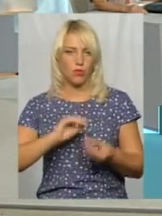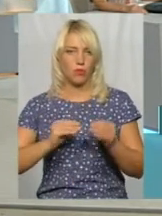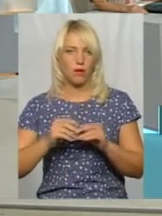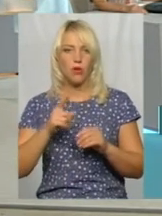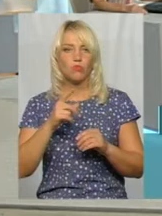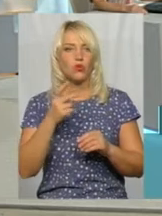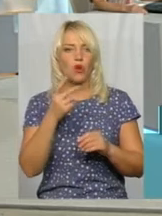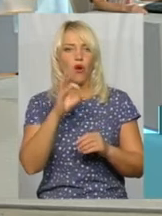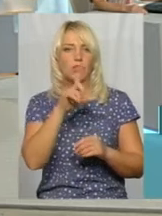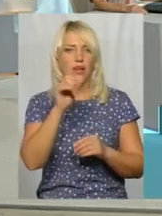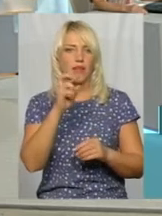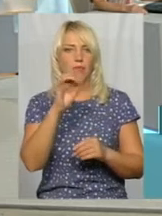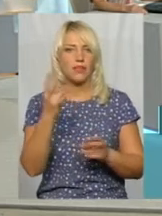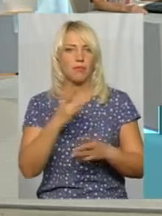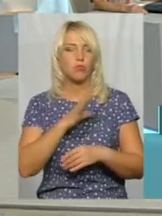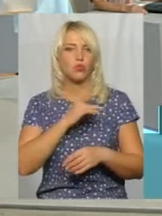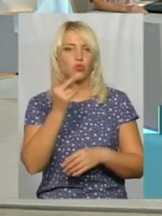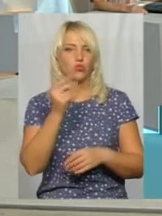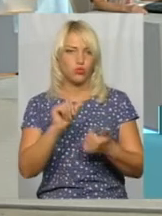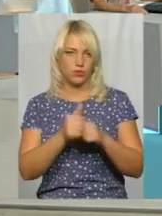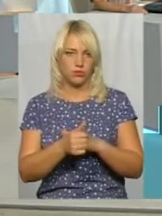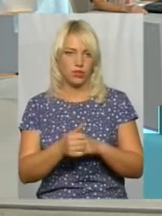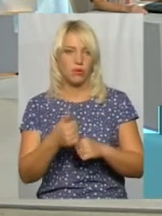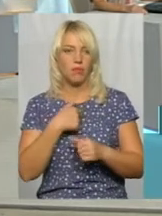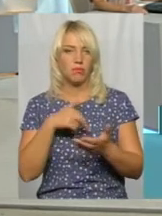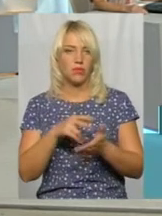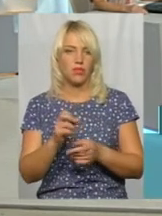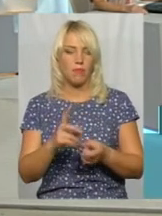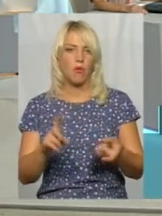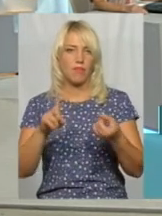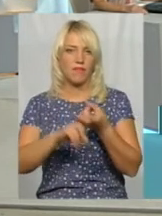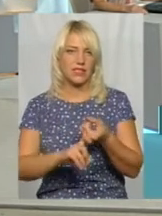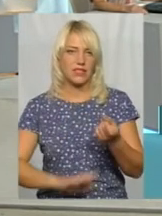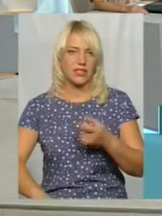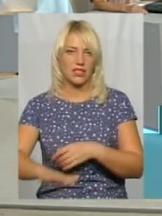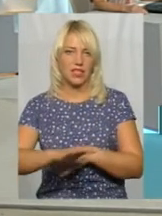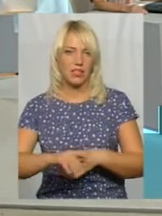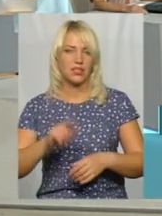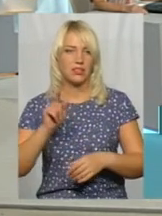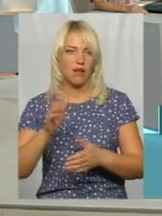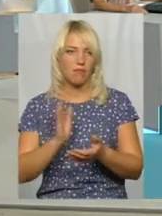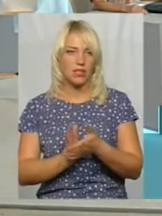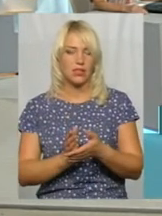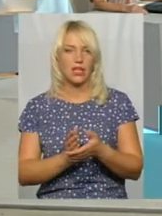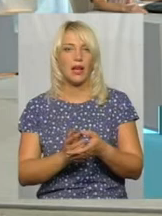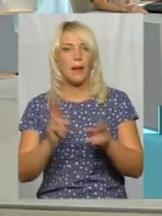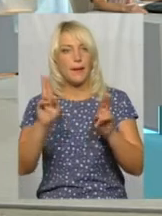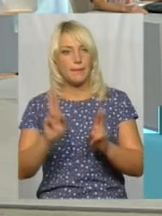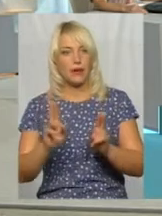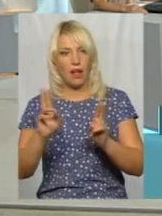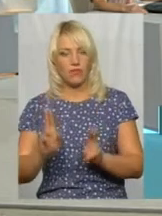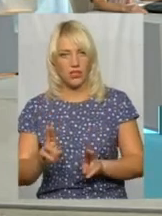що іншого виходу би не було. Ішли ми по прив'язці територіальні, там є певні правила,